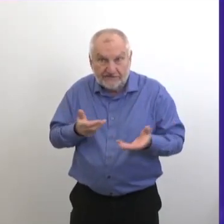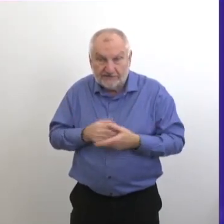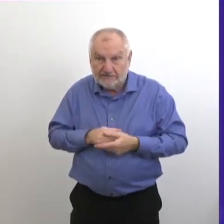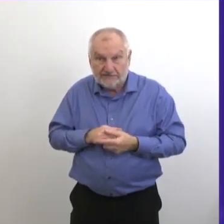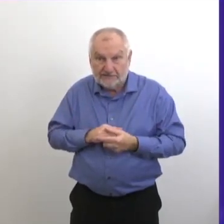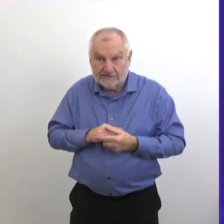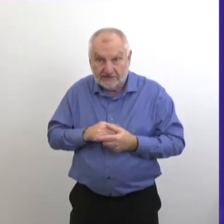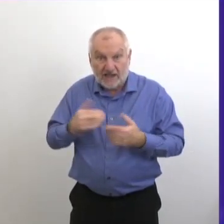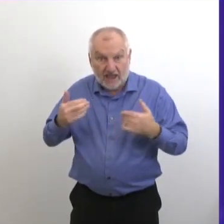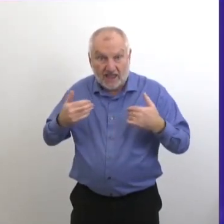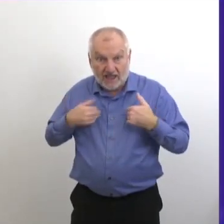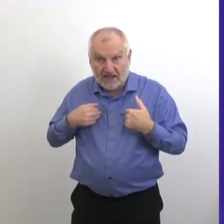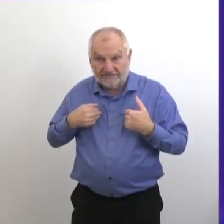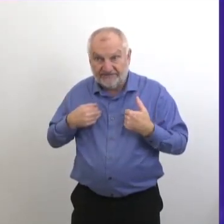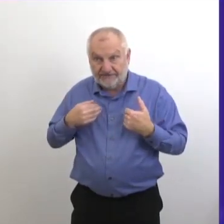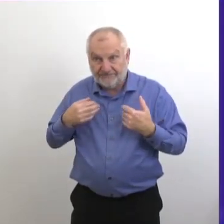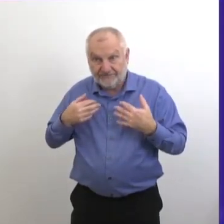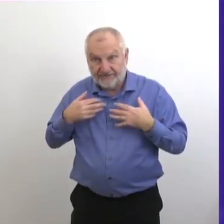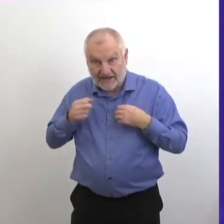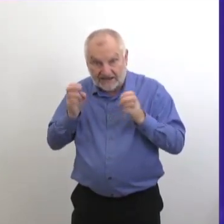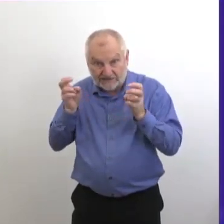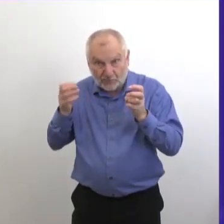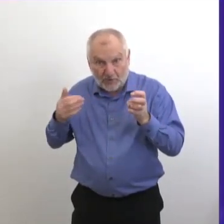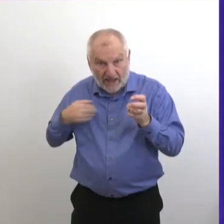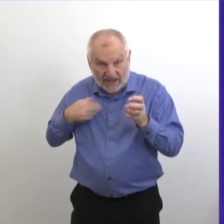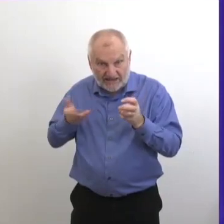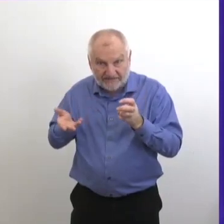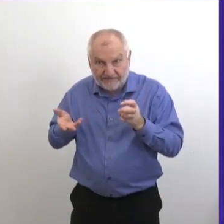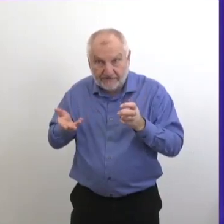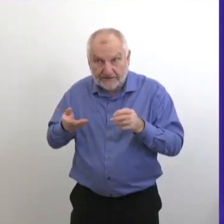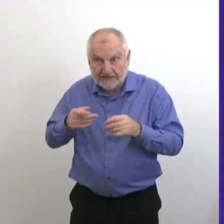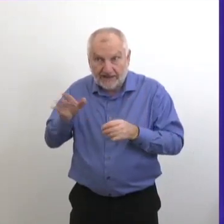et qui ont des antécédents médicaux, une maladie sous-jacente.